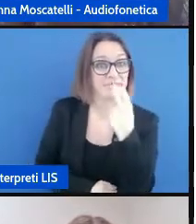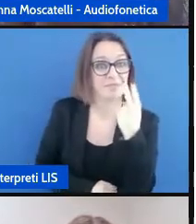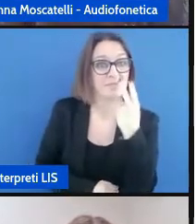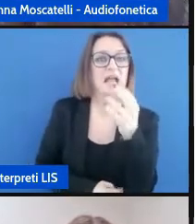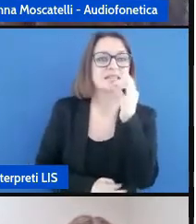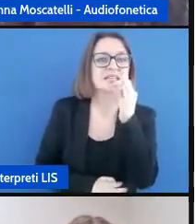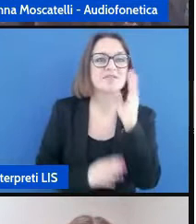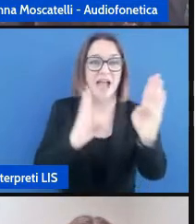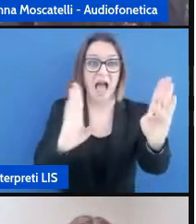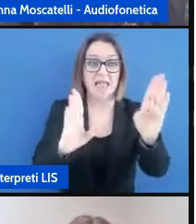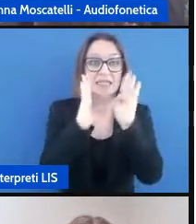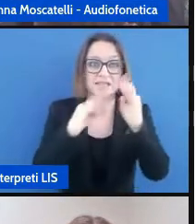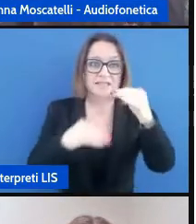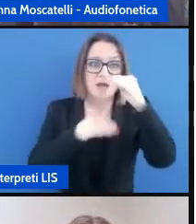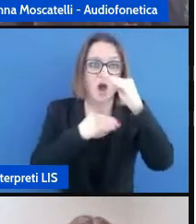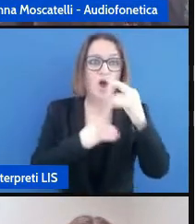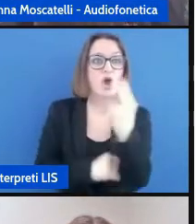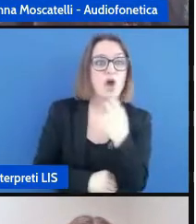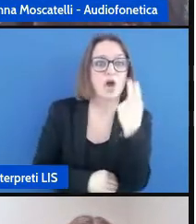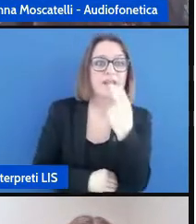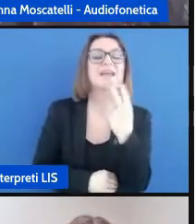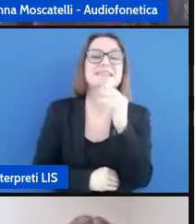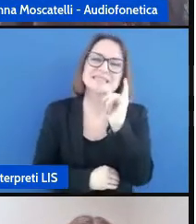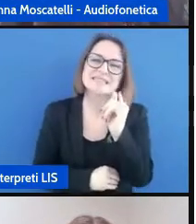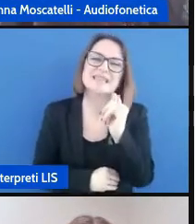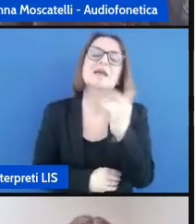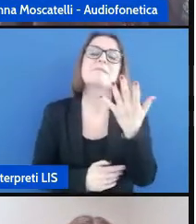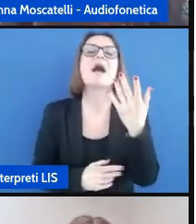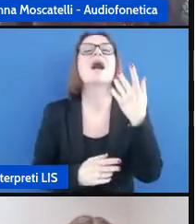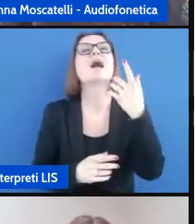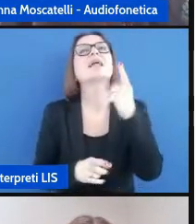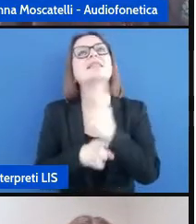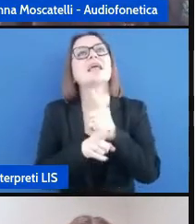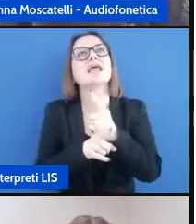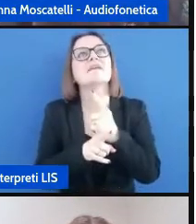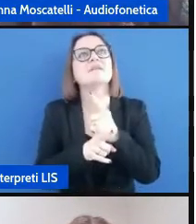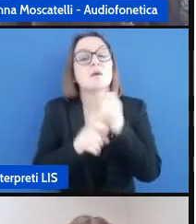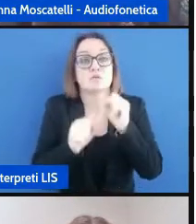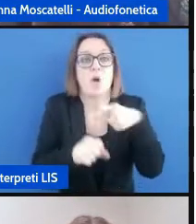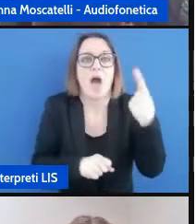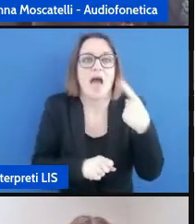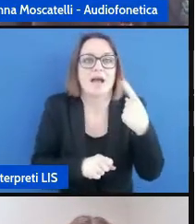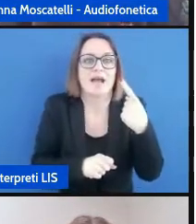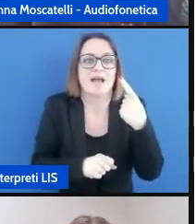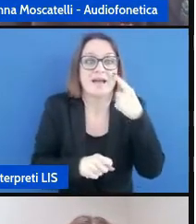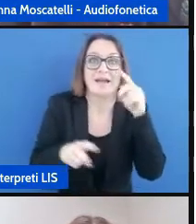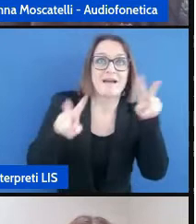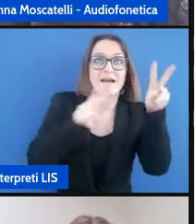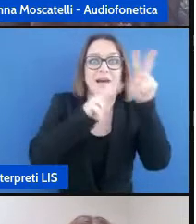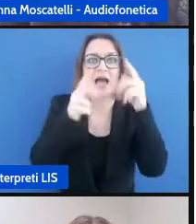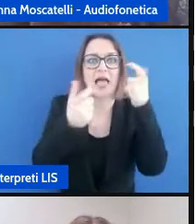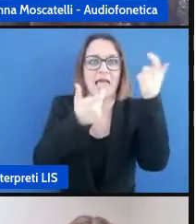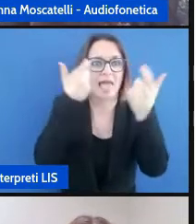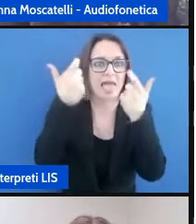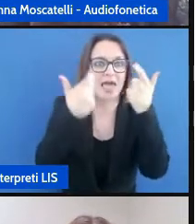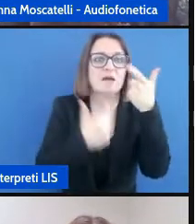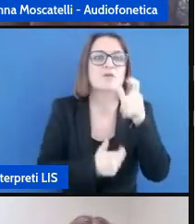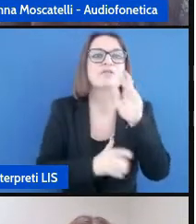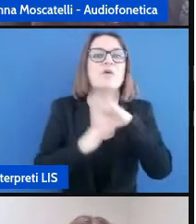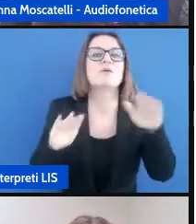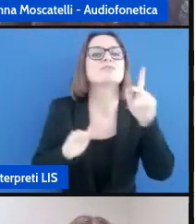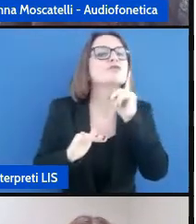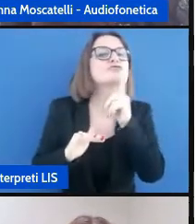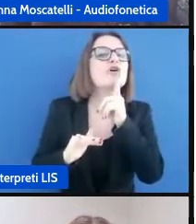focus di attenzione ma dall'altra parte può essere anche un distrattore perché questo perché il bambino sordo ha la